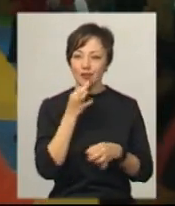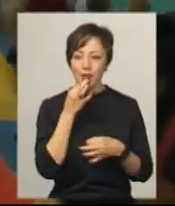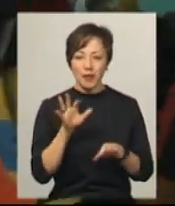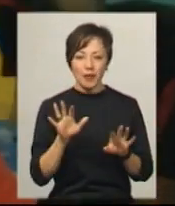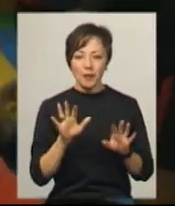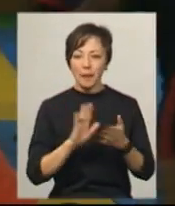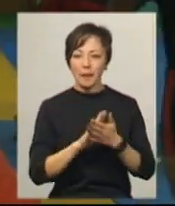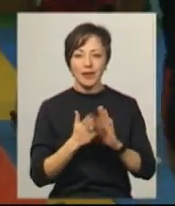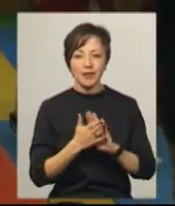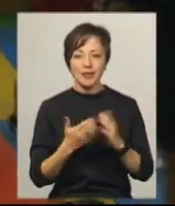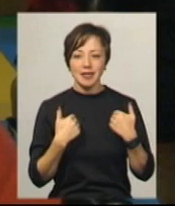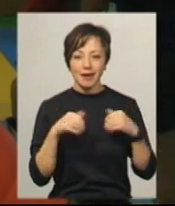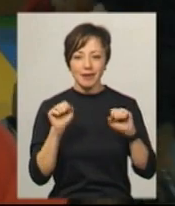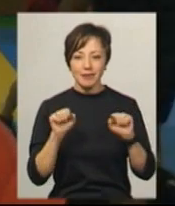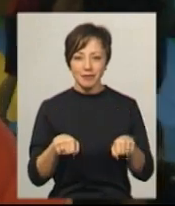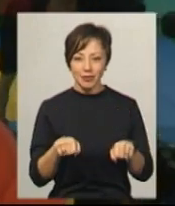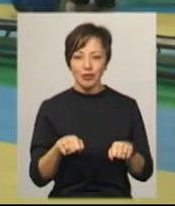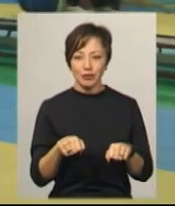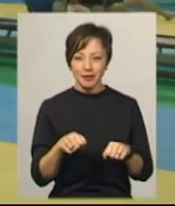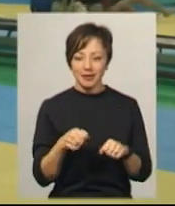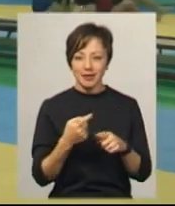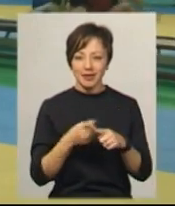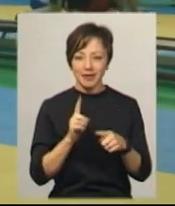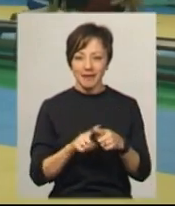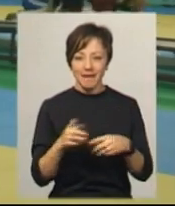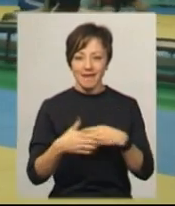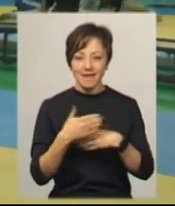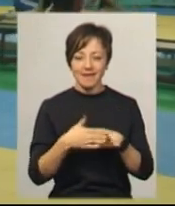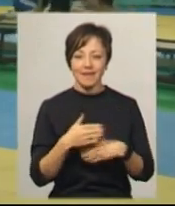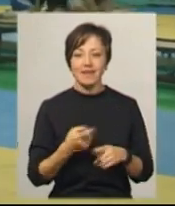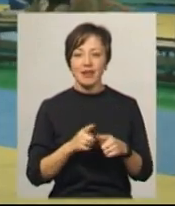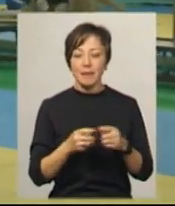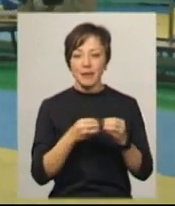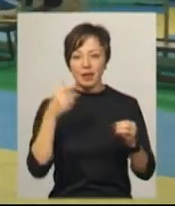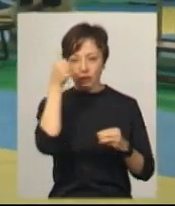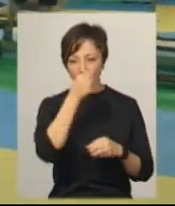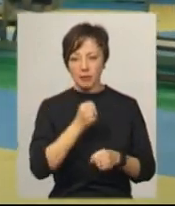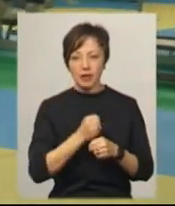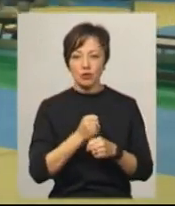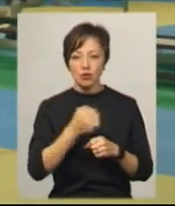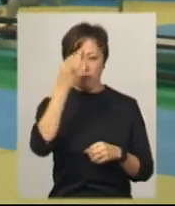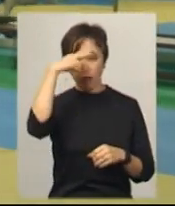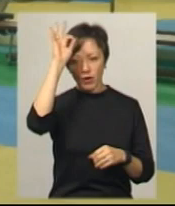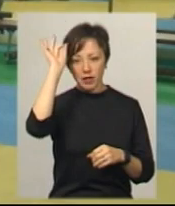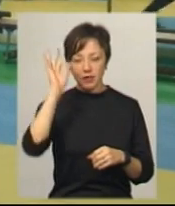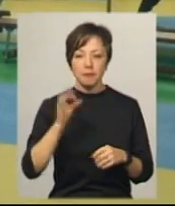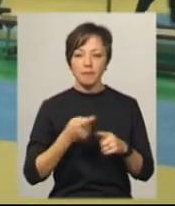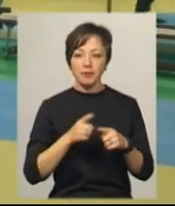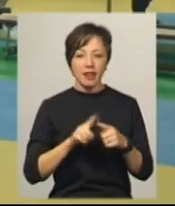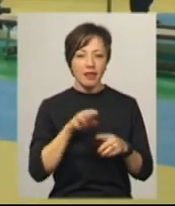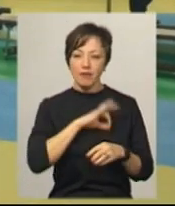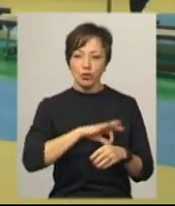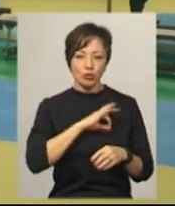-якій ситуації я можу їм дати причуханки. Олена вже 15 років працює в поліції, проте свої спортивні навички жодного разу не